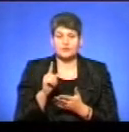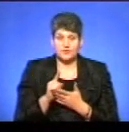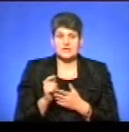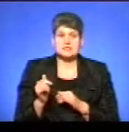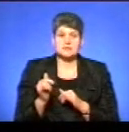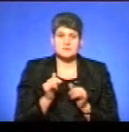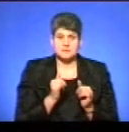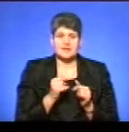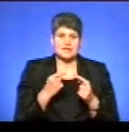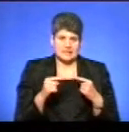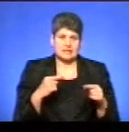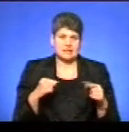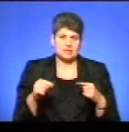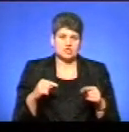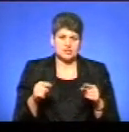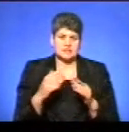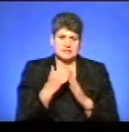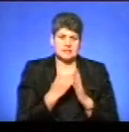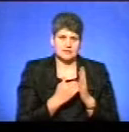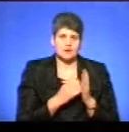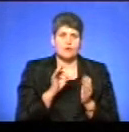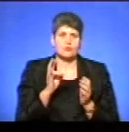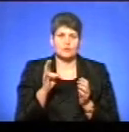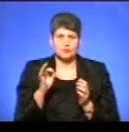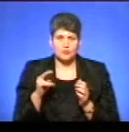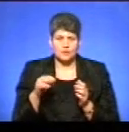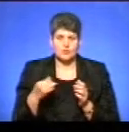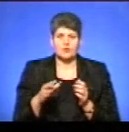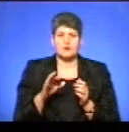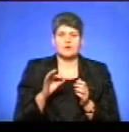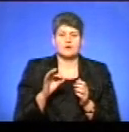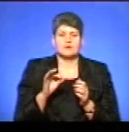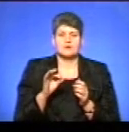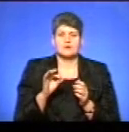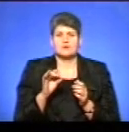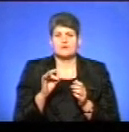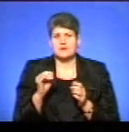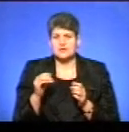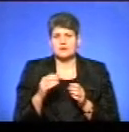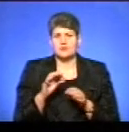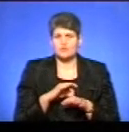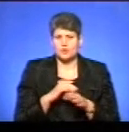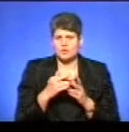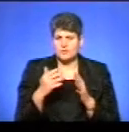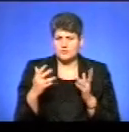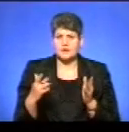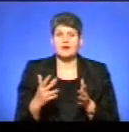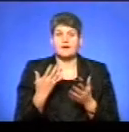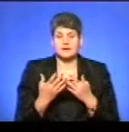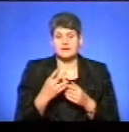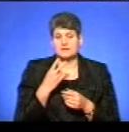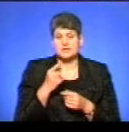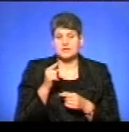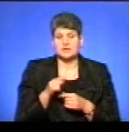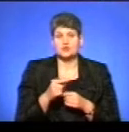забезпечувати інші, там, статті, це і онкологія, це і орфантні хвороби. Однак, враховуючи те, що